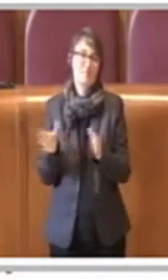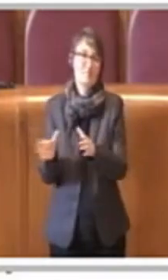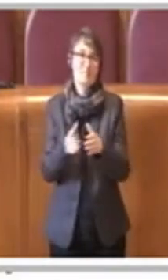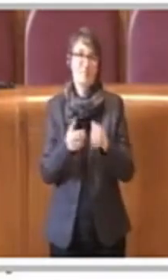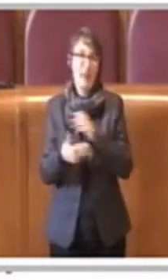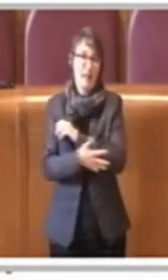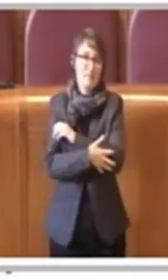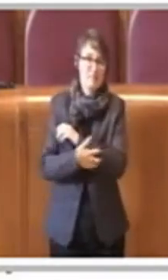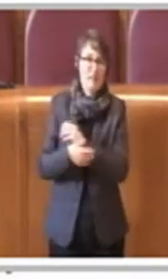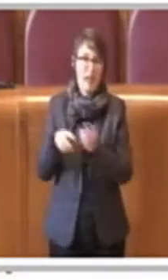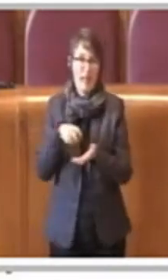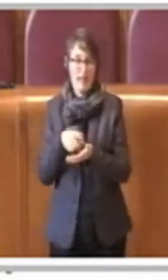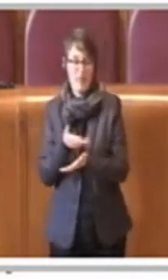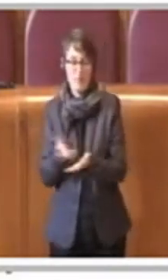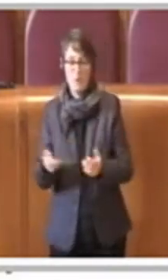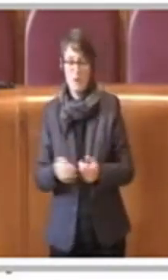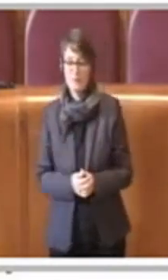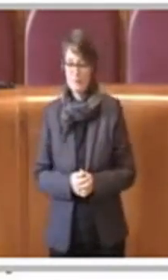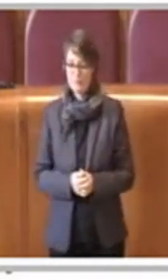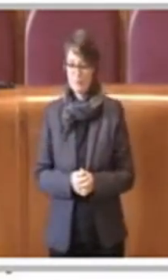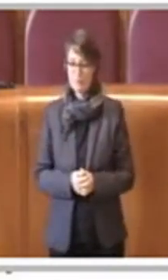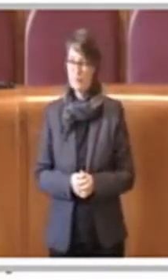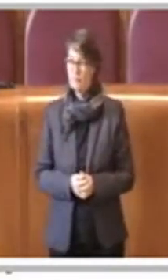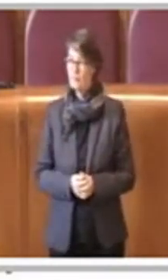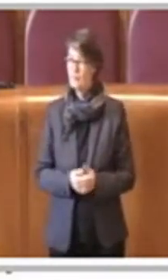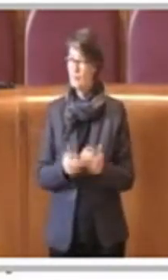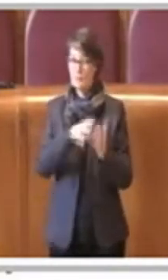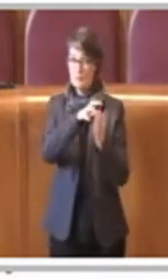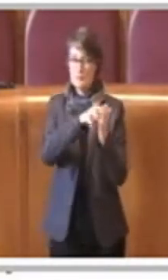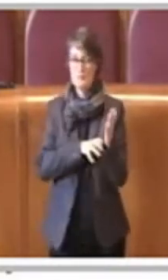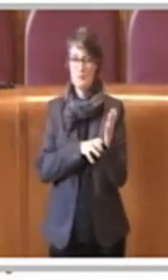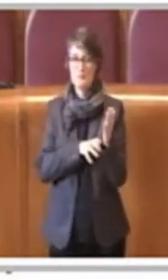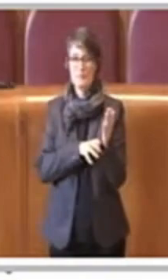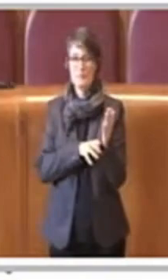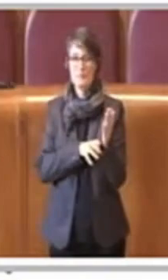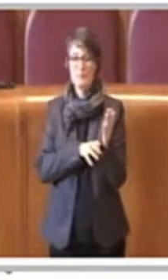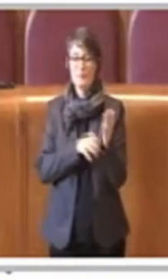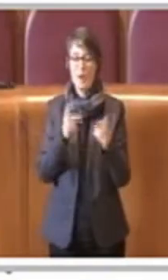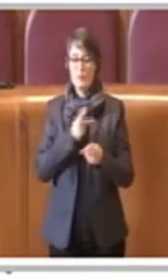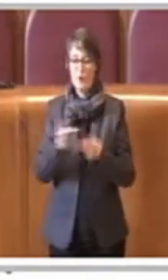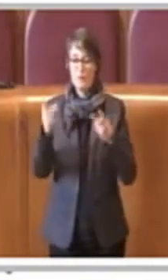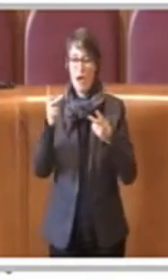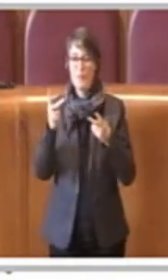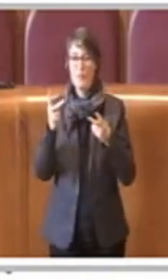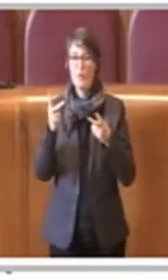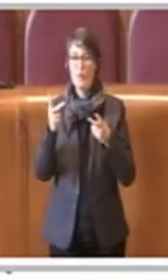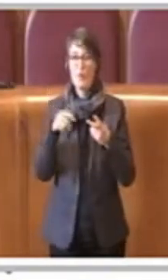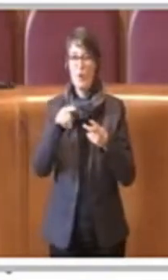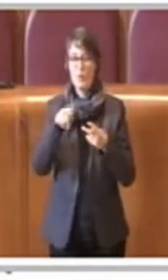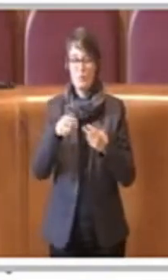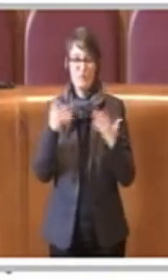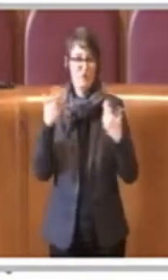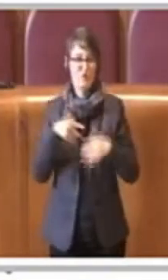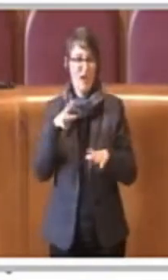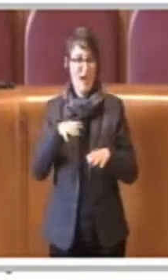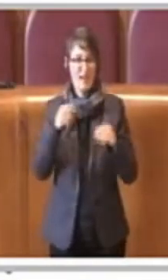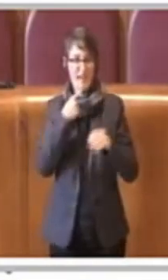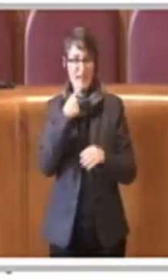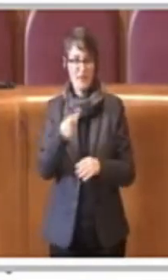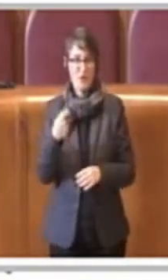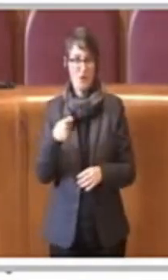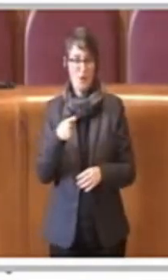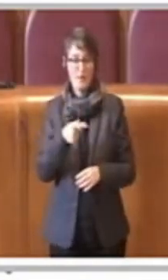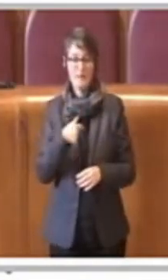Con questo dispositivo cerchiamo anche di portare avanti nel messaggio ovviamente come ho detto all'inizio Presidente sul